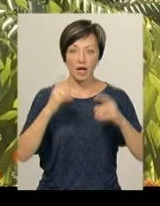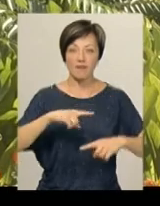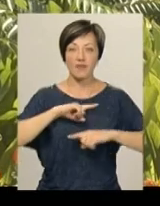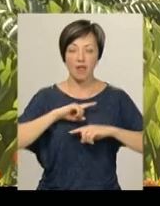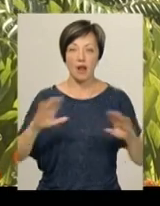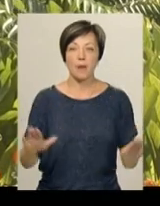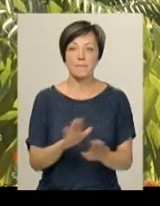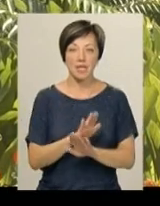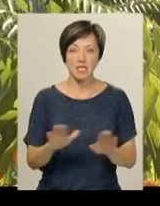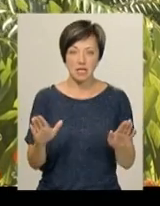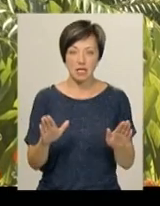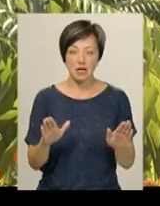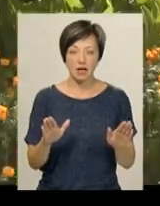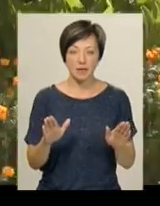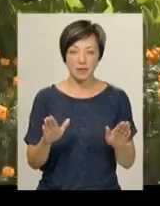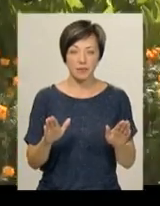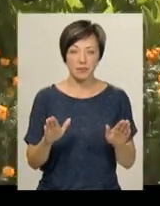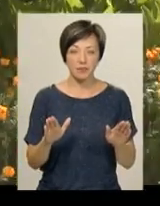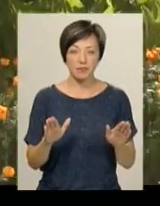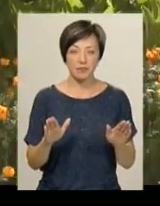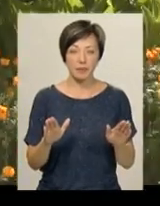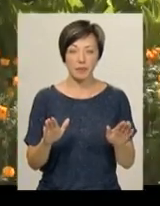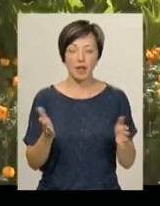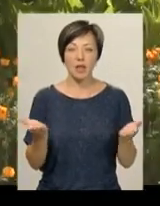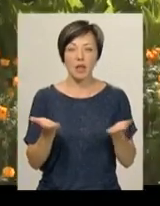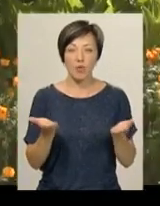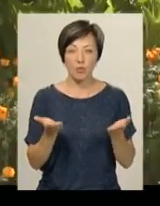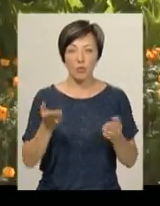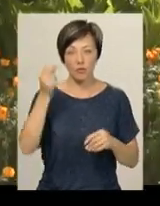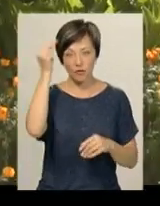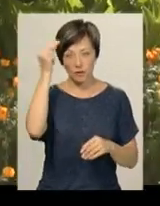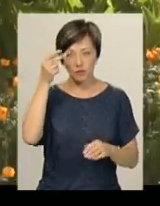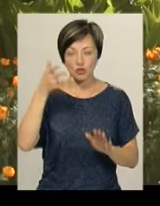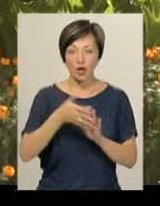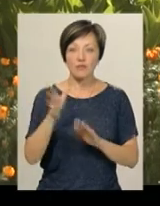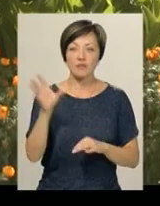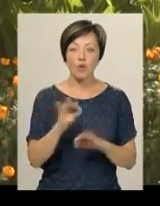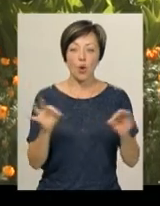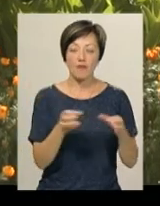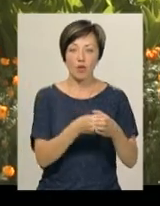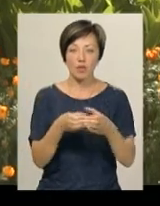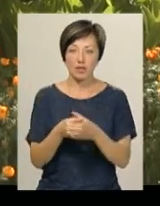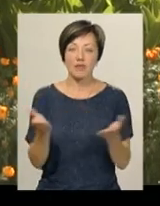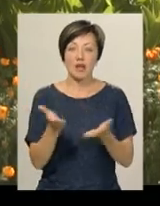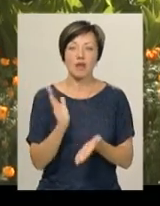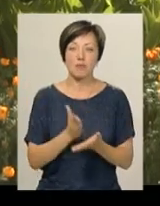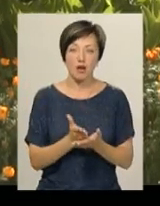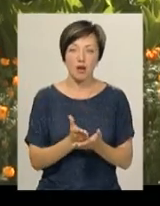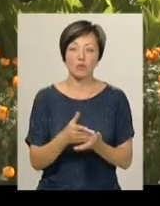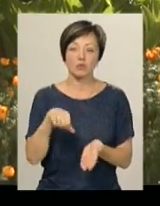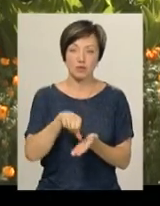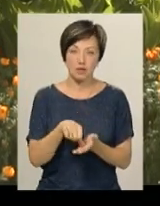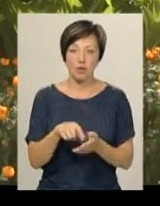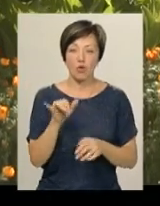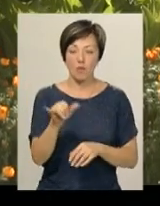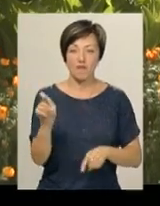пісня, яку вивчають всі хорові колективи, які мають взяти участь